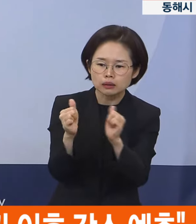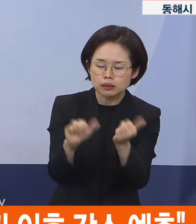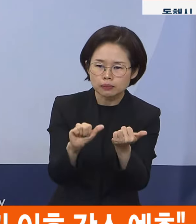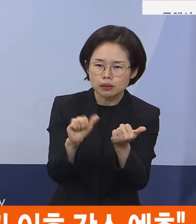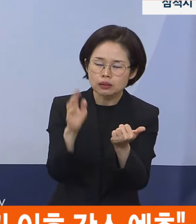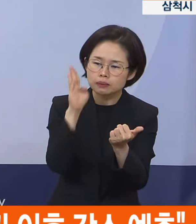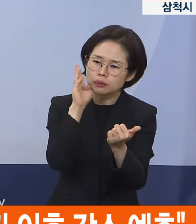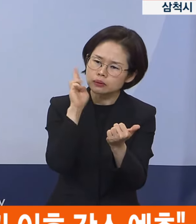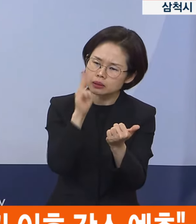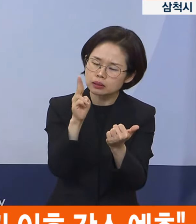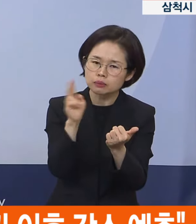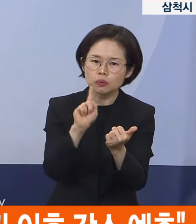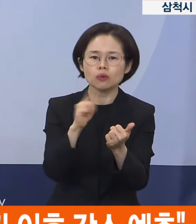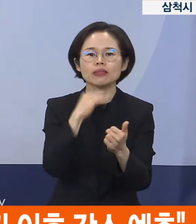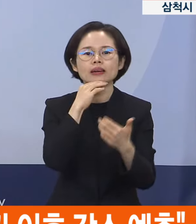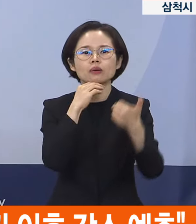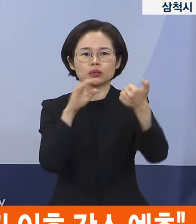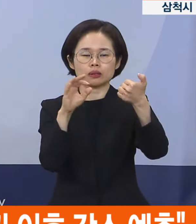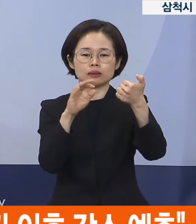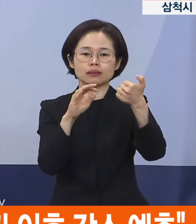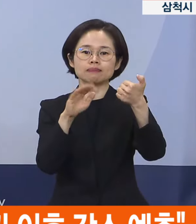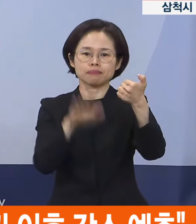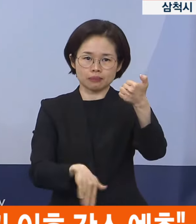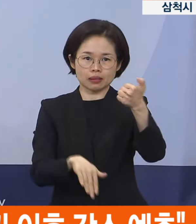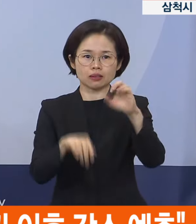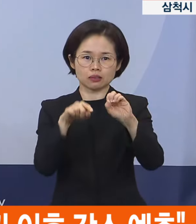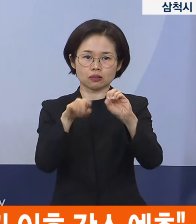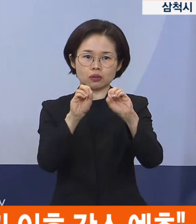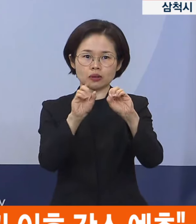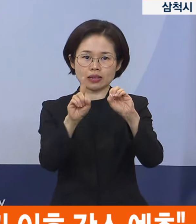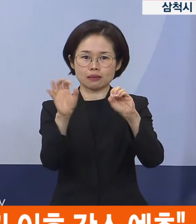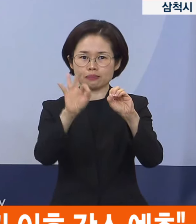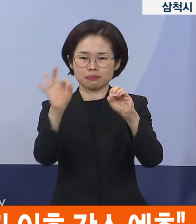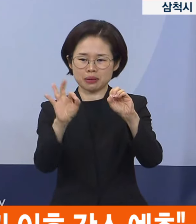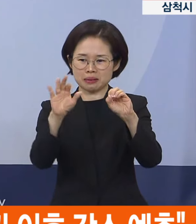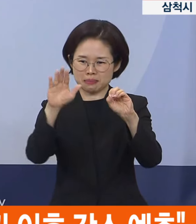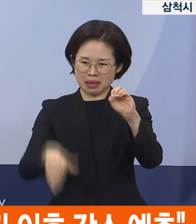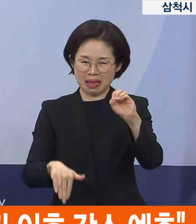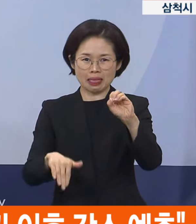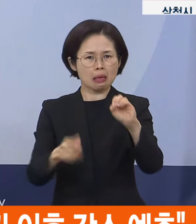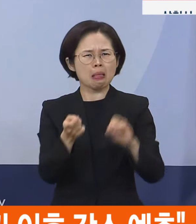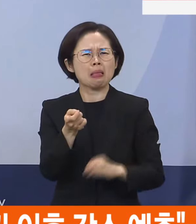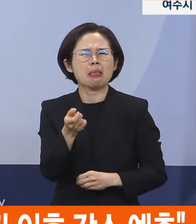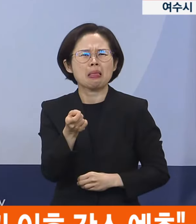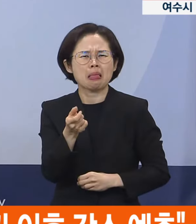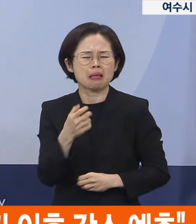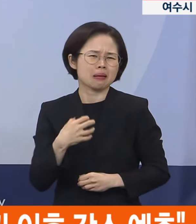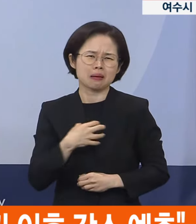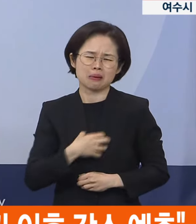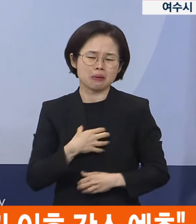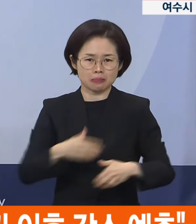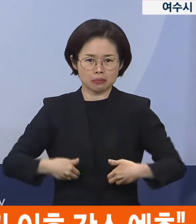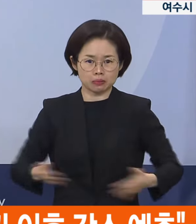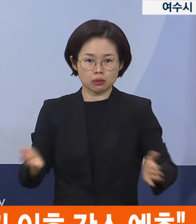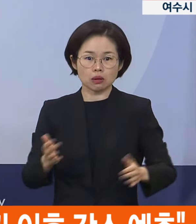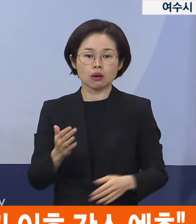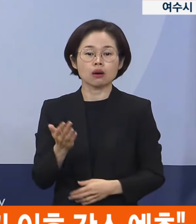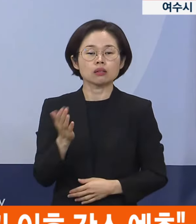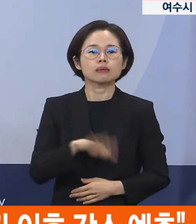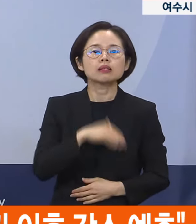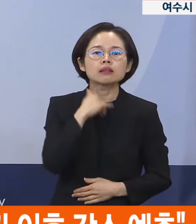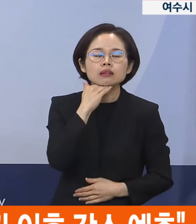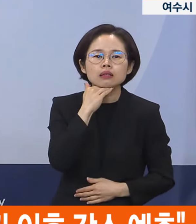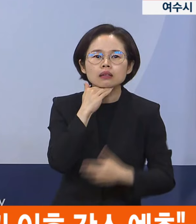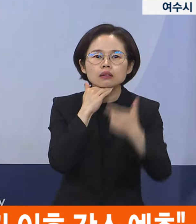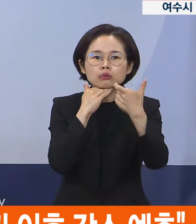50세 미만은 0.01% 이하로 크게 걱정할 수준은 아니지만 60세 이상부터